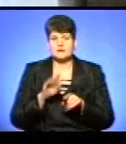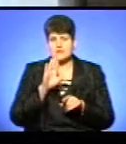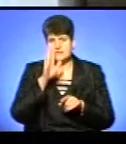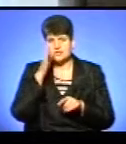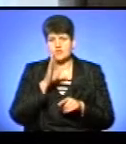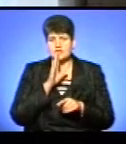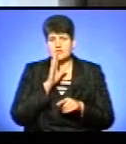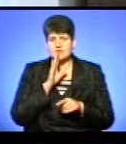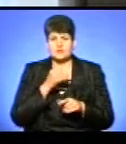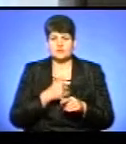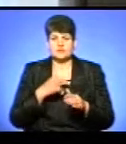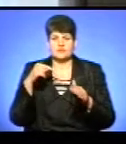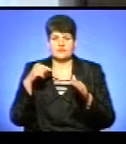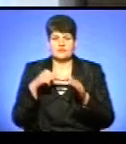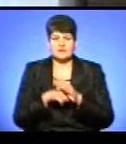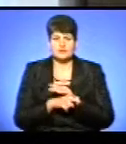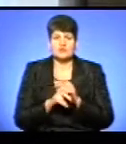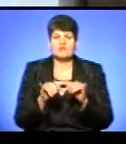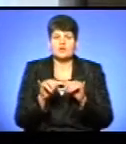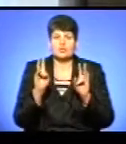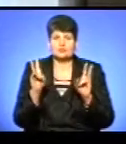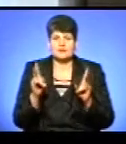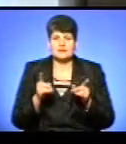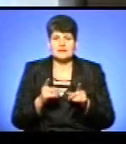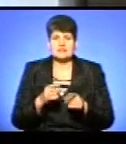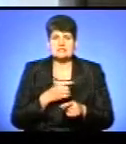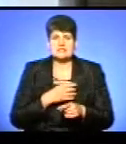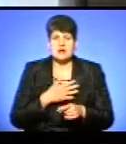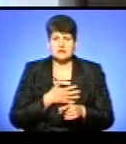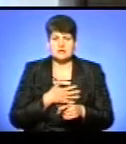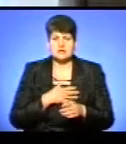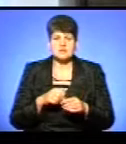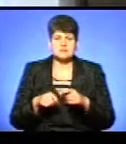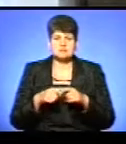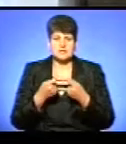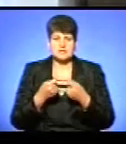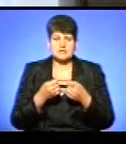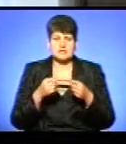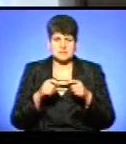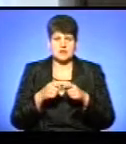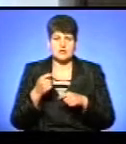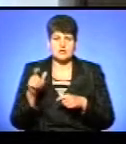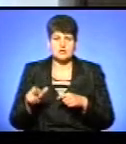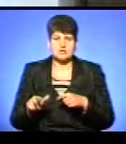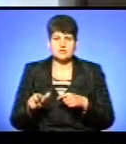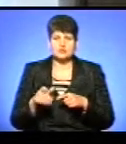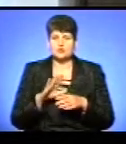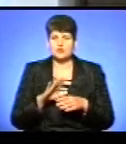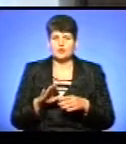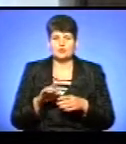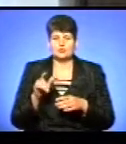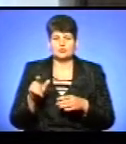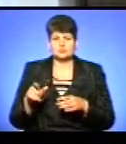рветься в тектив нікуди від реальності, зранена, збита, безвинна, скаліше, то не в людської байдужості